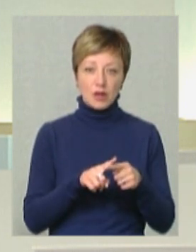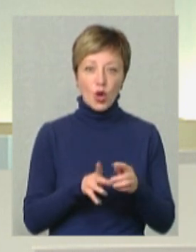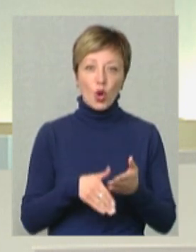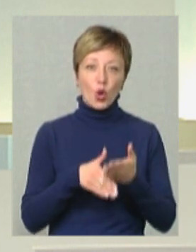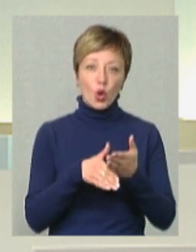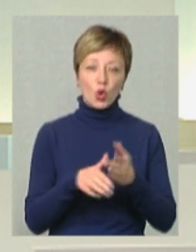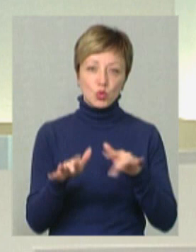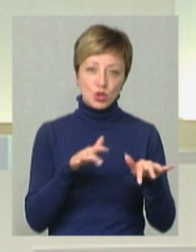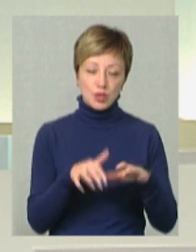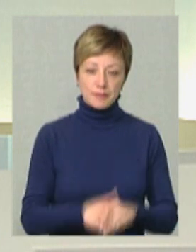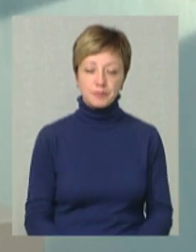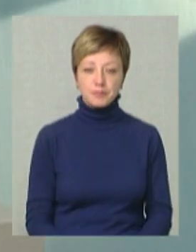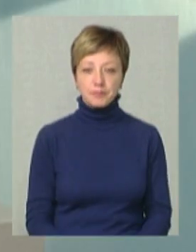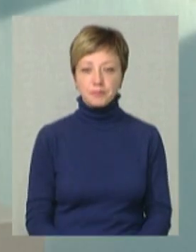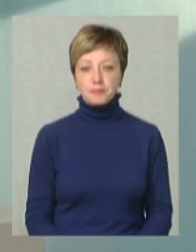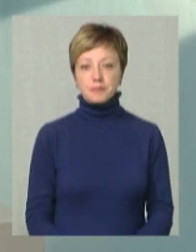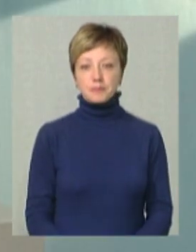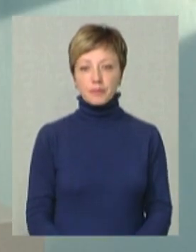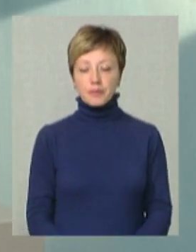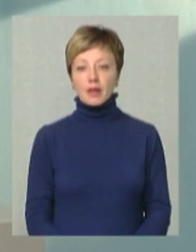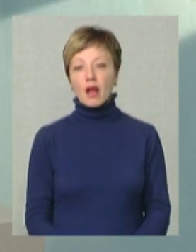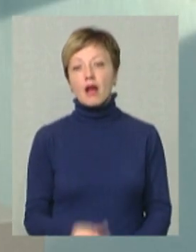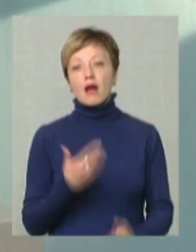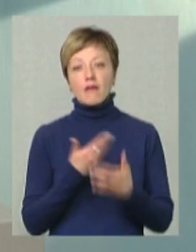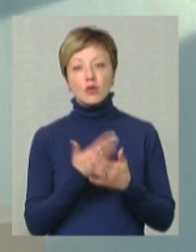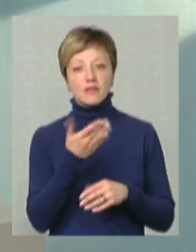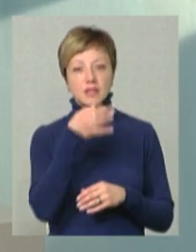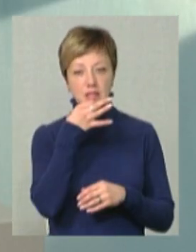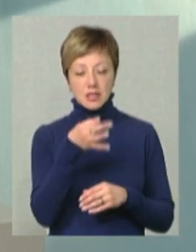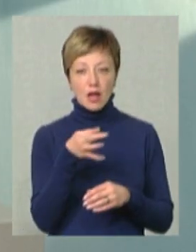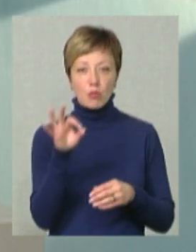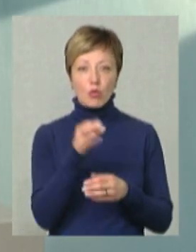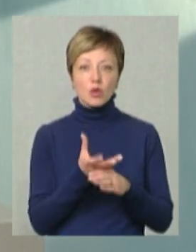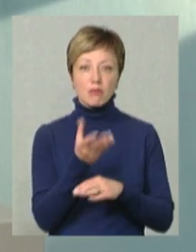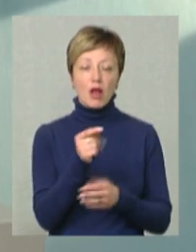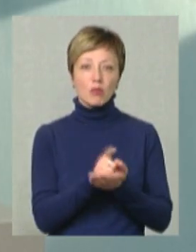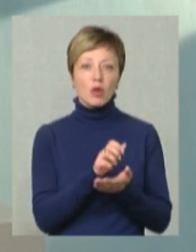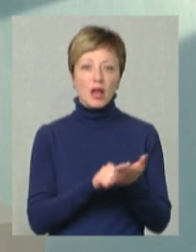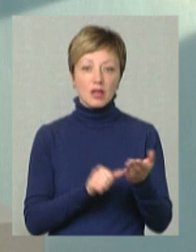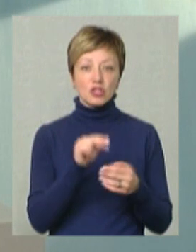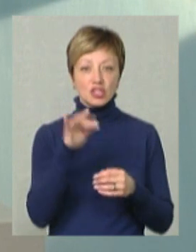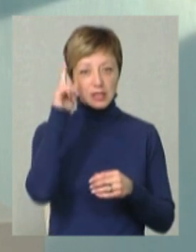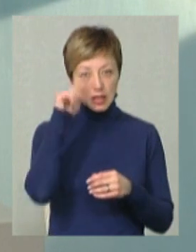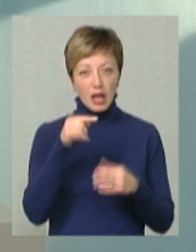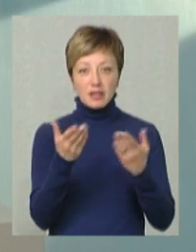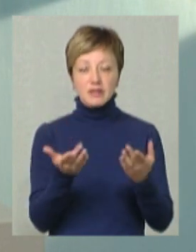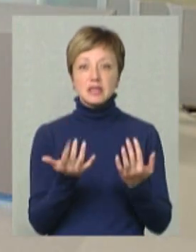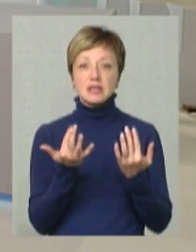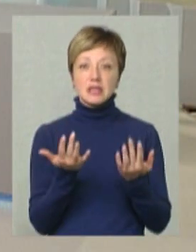А от частка ви сказали за сплату податків. Чи відомо вам